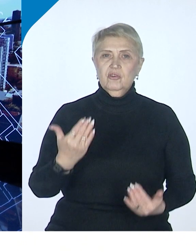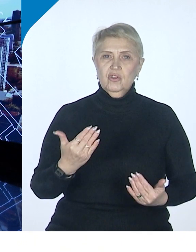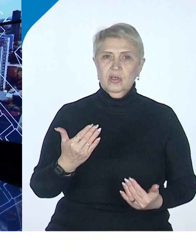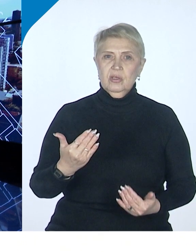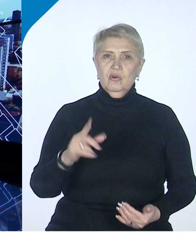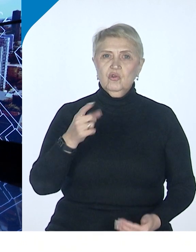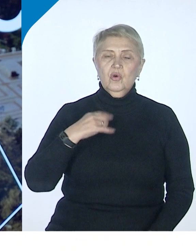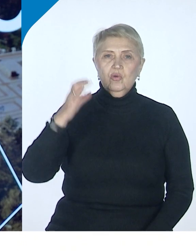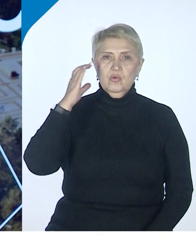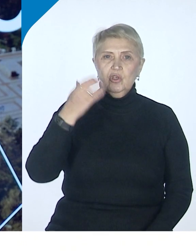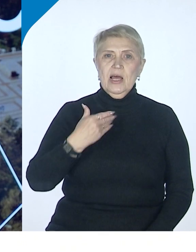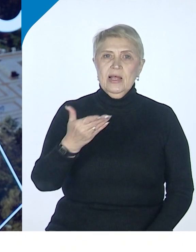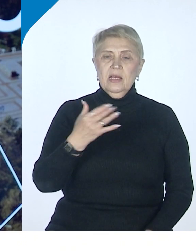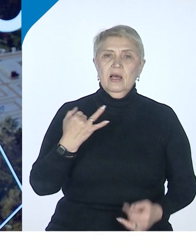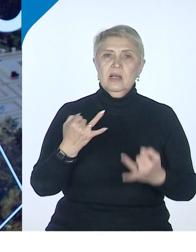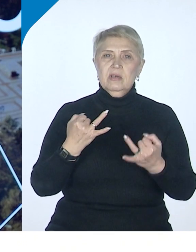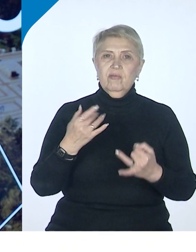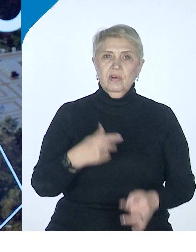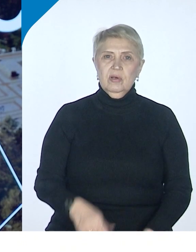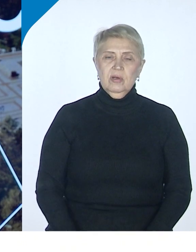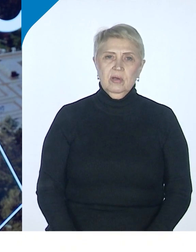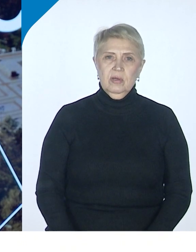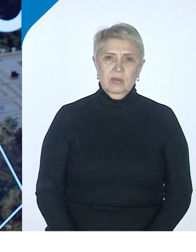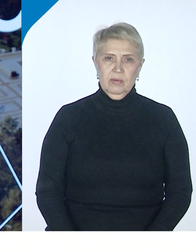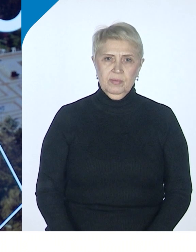слышу из нашего разговора, предоставлять какие-то преференции